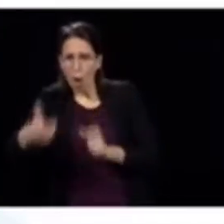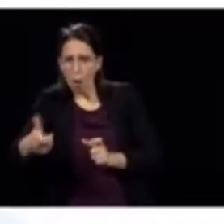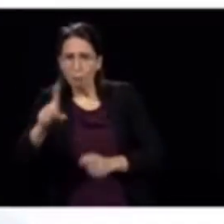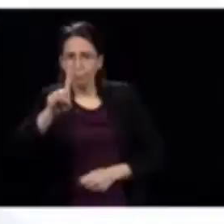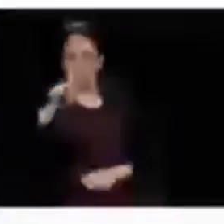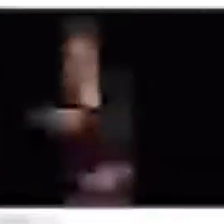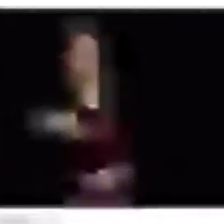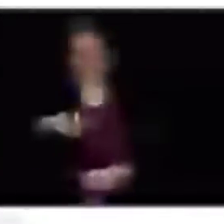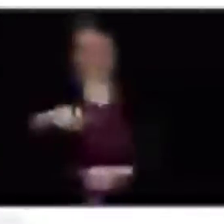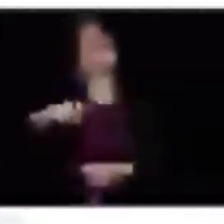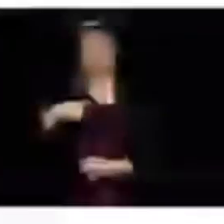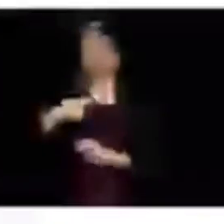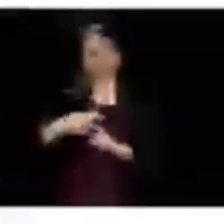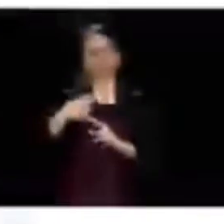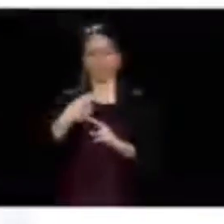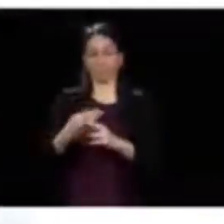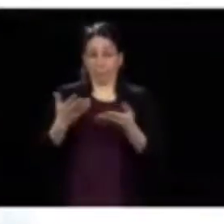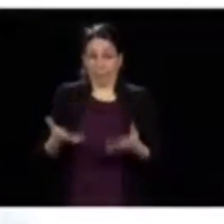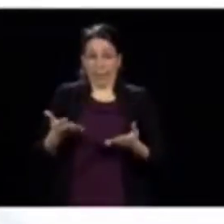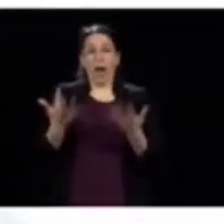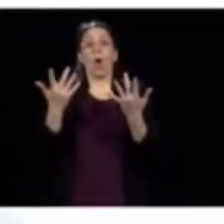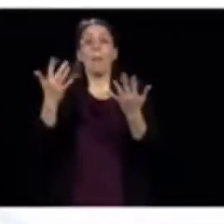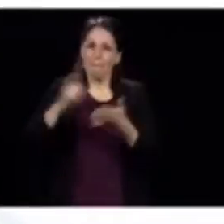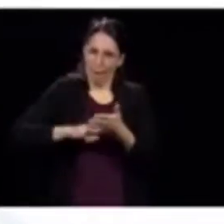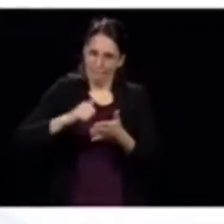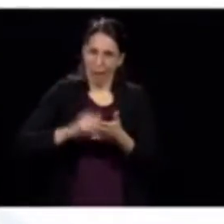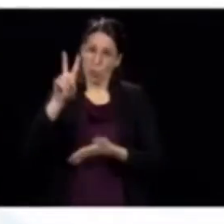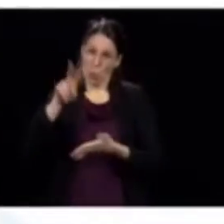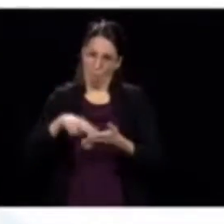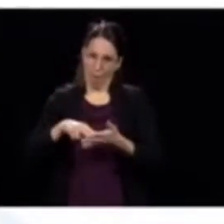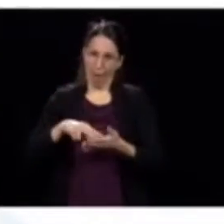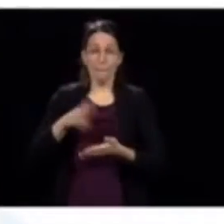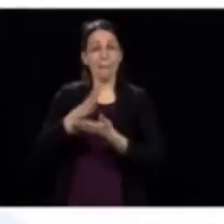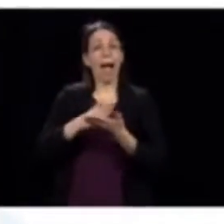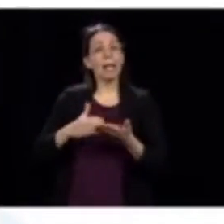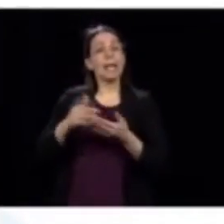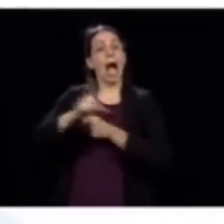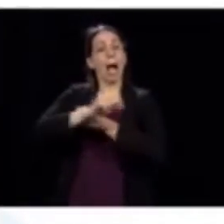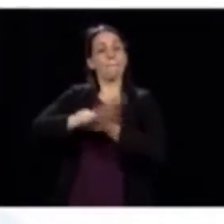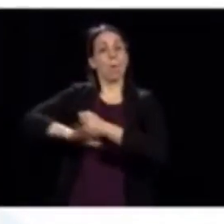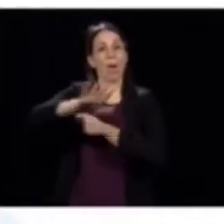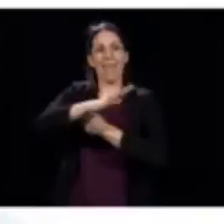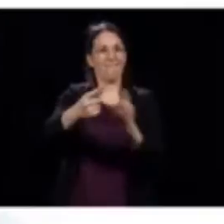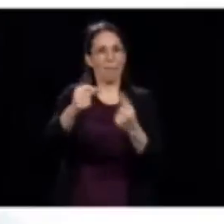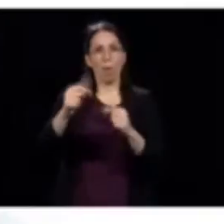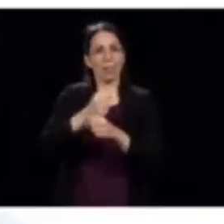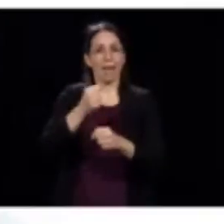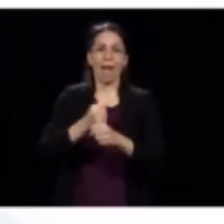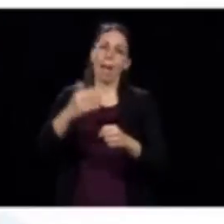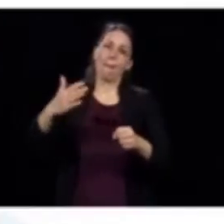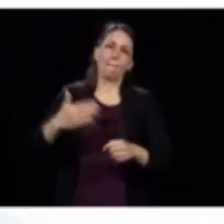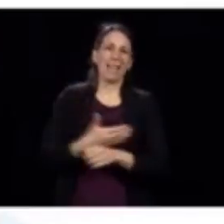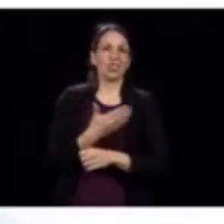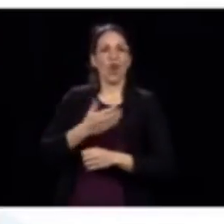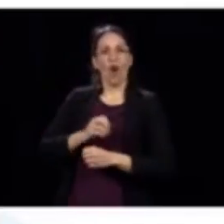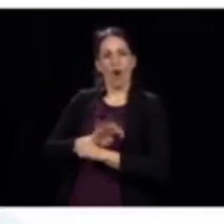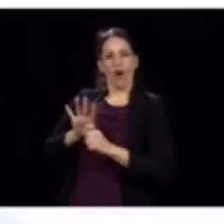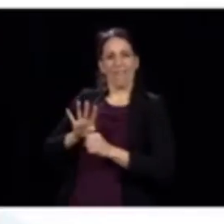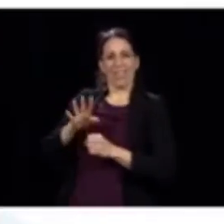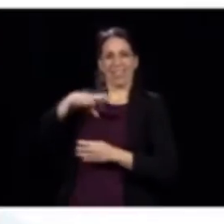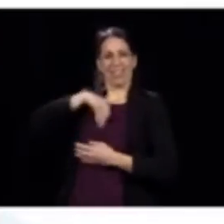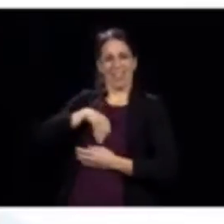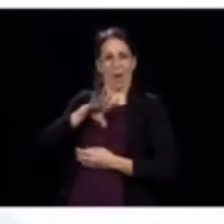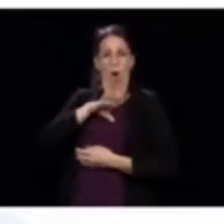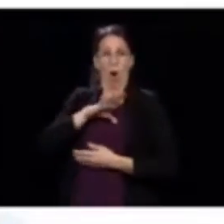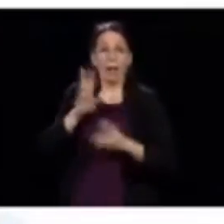actuellement, il y a 2000 personnes qui sont absentes. Il y en a qui sont infectées, donc on espère qu'elles vont être guéries puis qu'elles